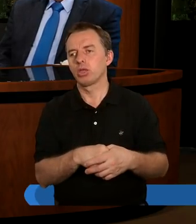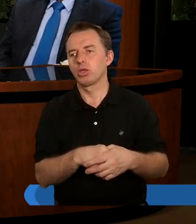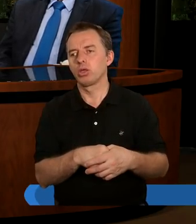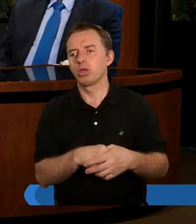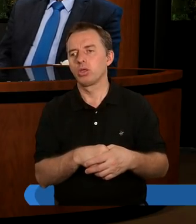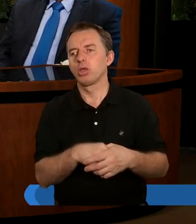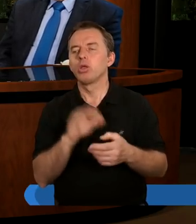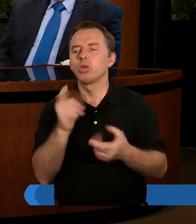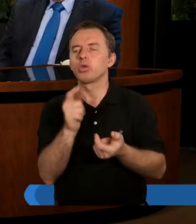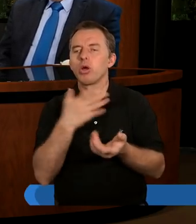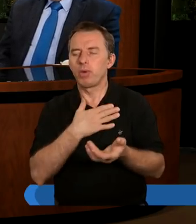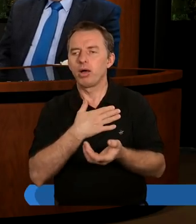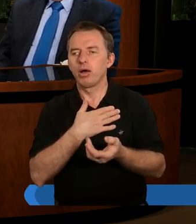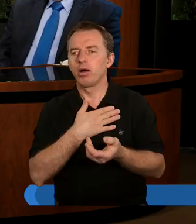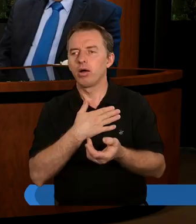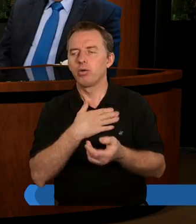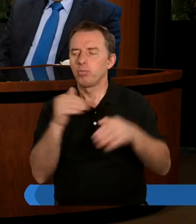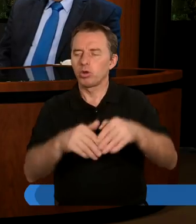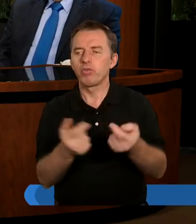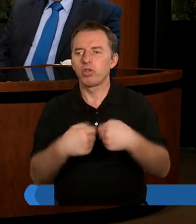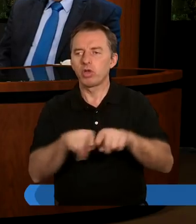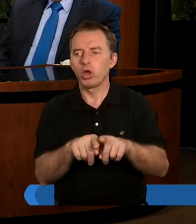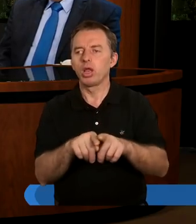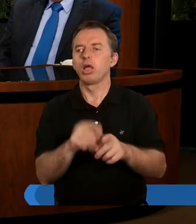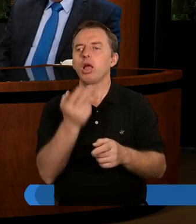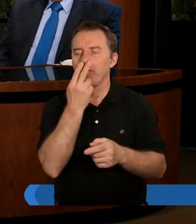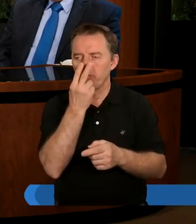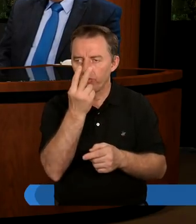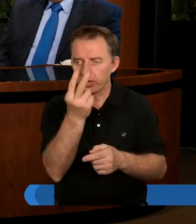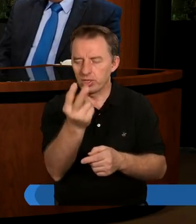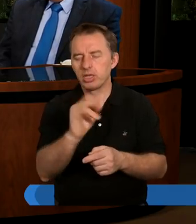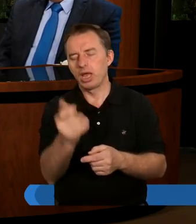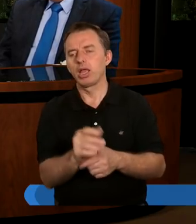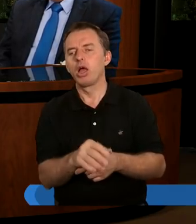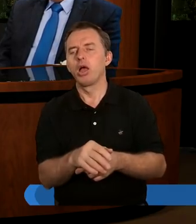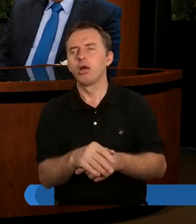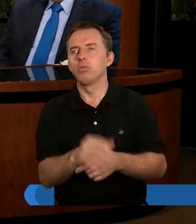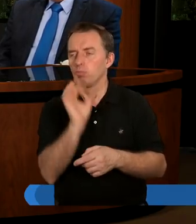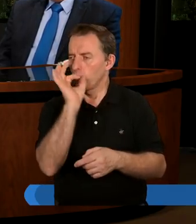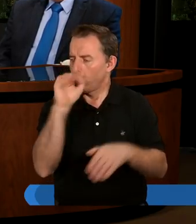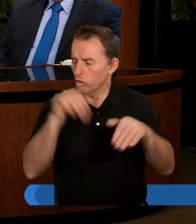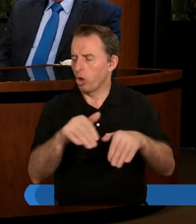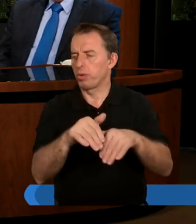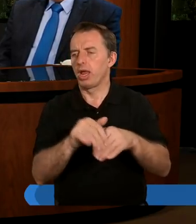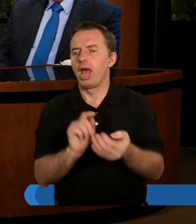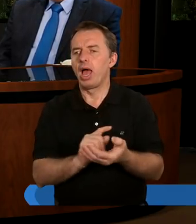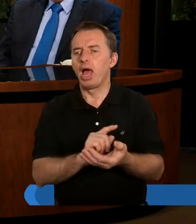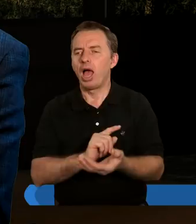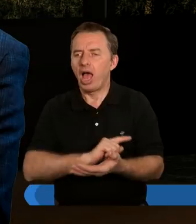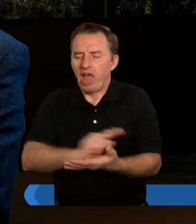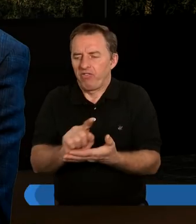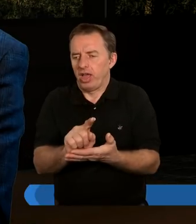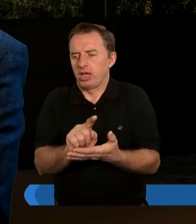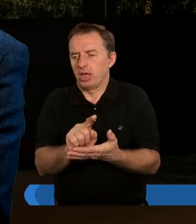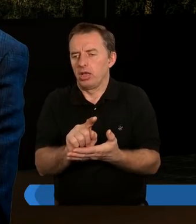Dobrze. do czegoś zobowiązuję. Zobaczcie, bo rzeczywiście widać tutaj jakieś konkretne efekty tego, że ludzie uwierzyli w Jezusa Chrystusa.